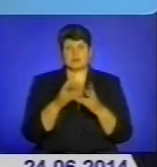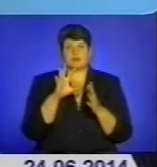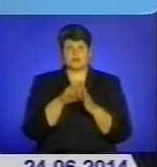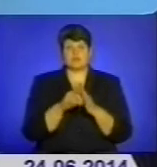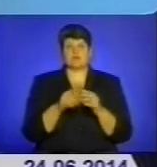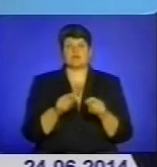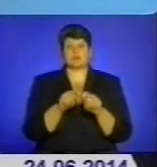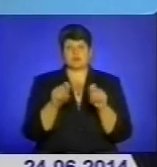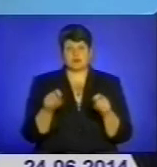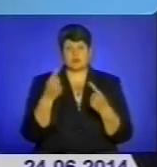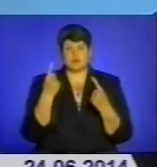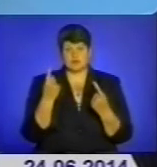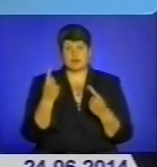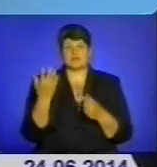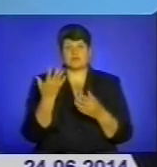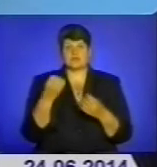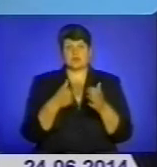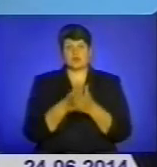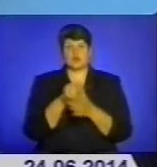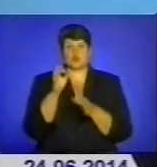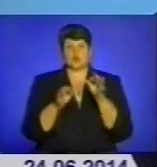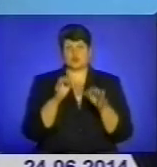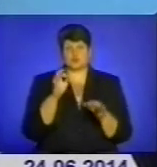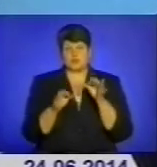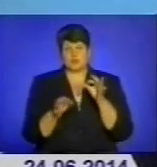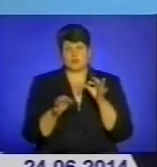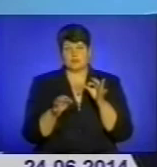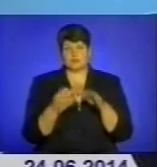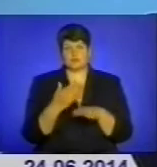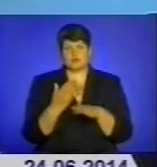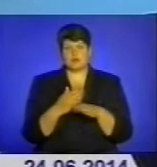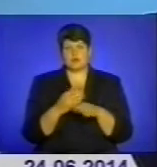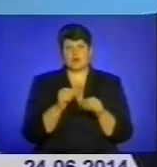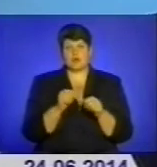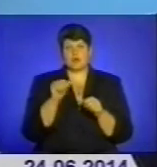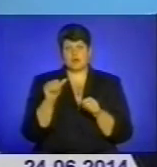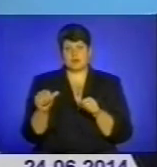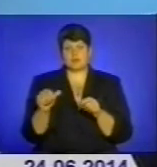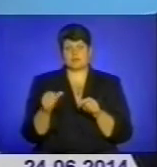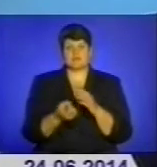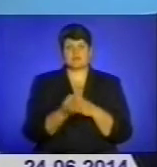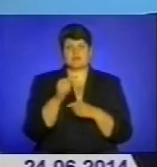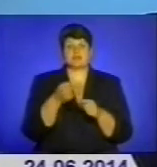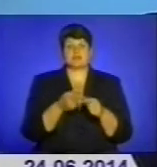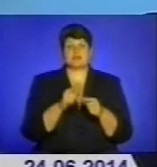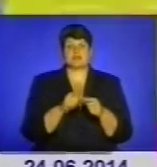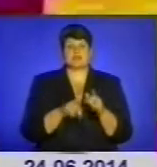одне вже на досудовому етапі, деякі з них порушені фактично в ці дні.